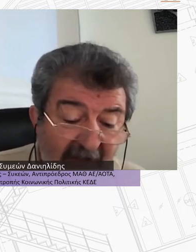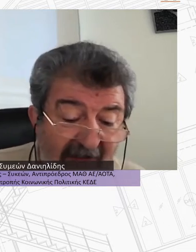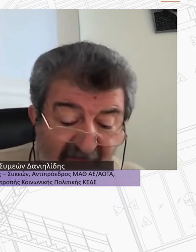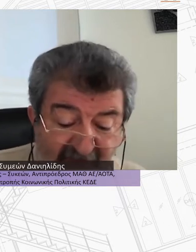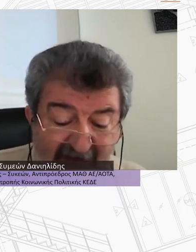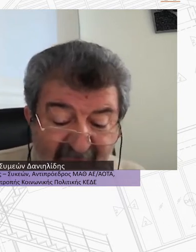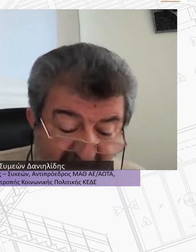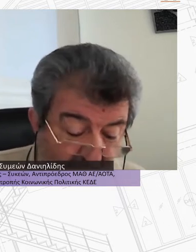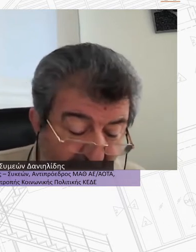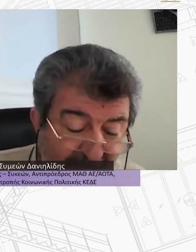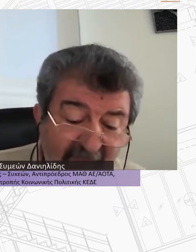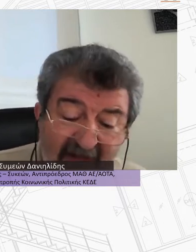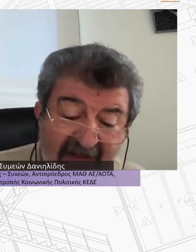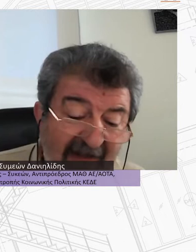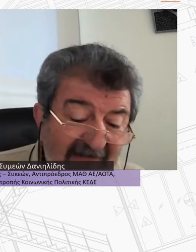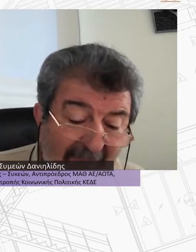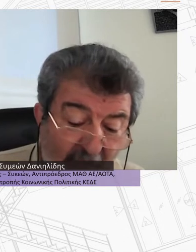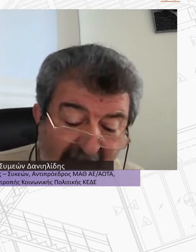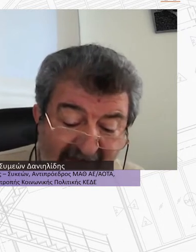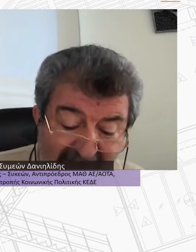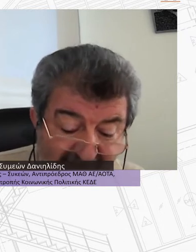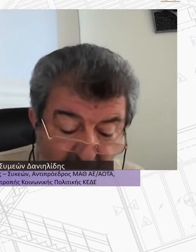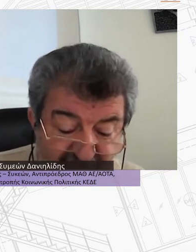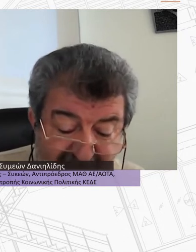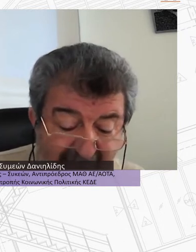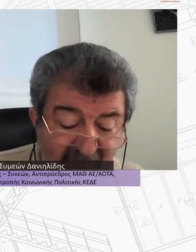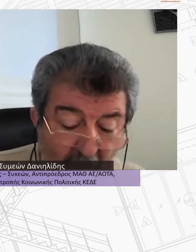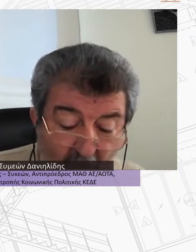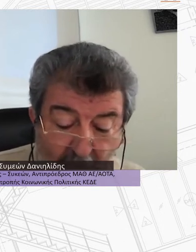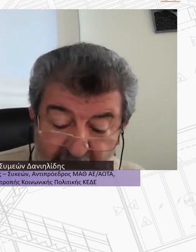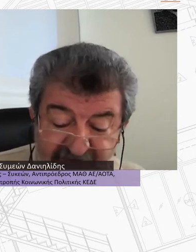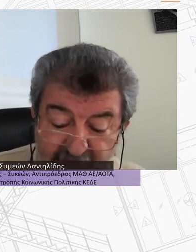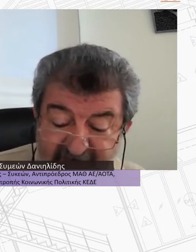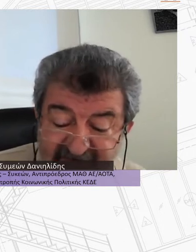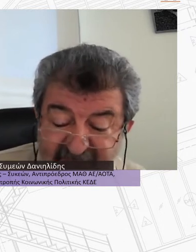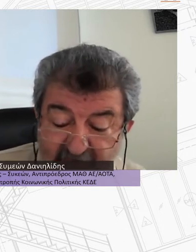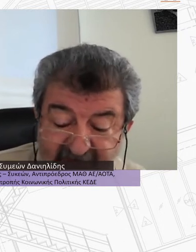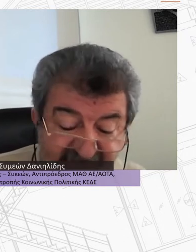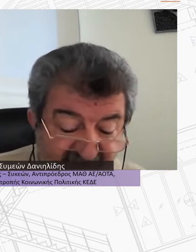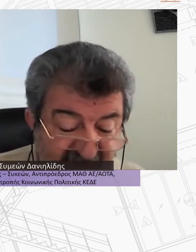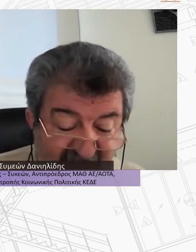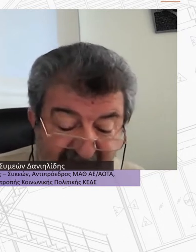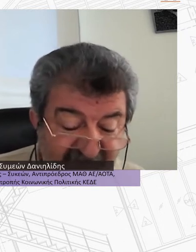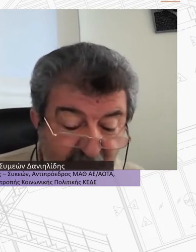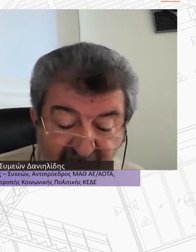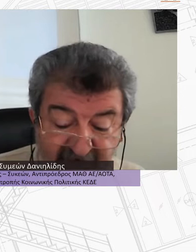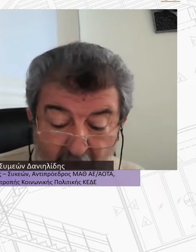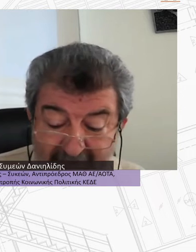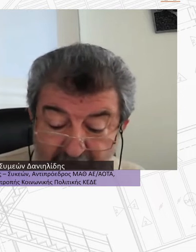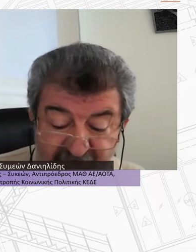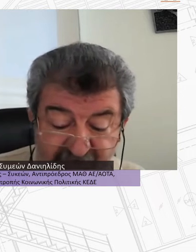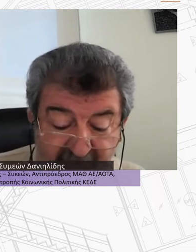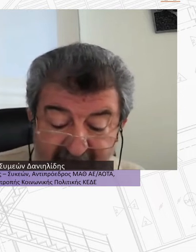Δεν θα αναφέρω τα προγράμματα Είναι γνωστά Ο ρόλος της τοπικής αυτοδιοίκησης στην εξασφάλιση του